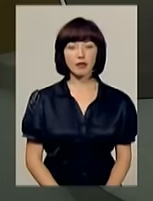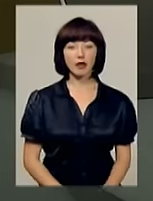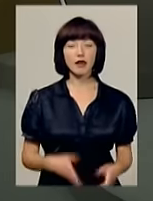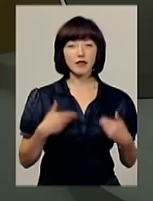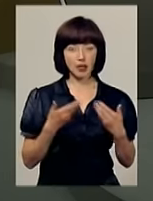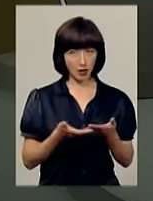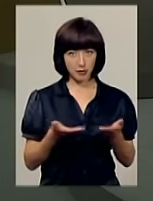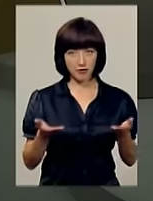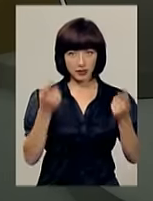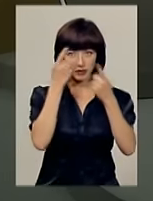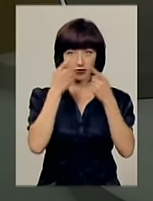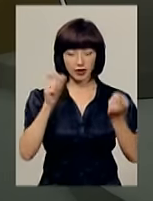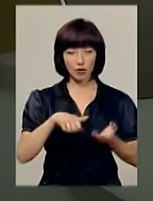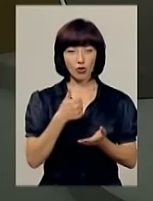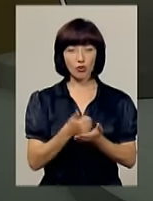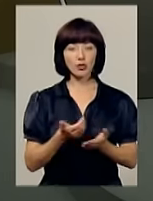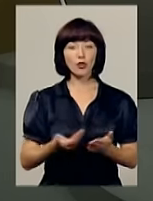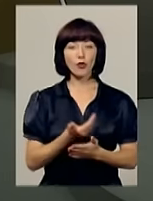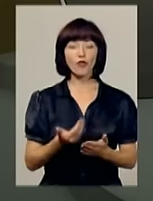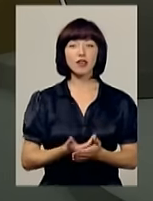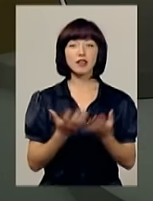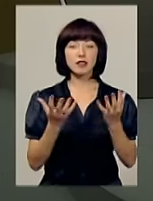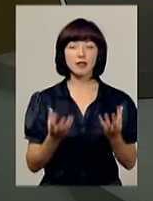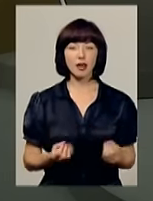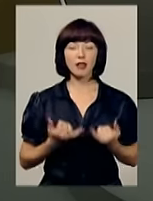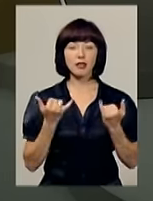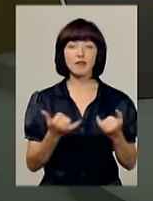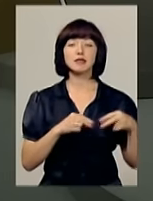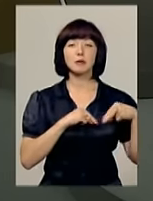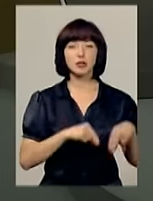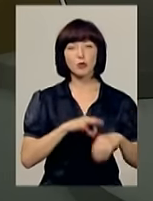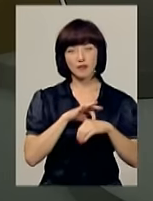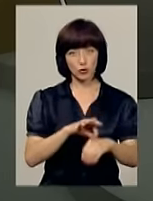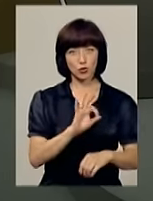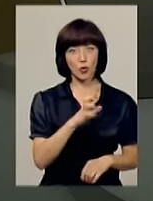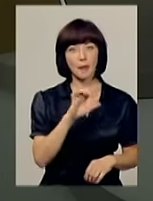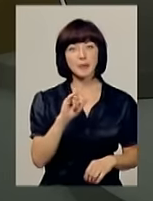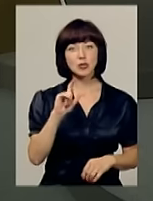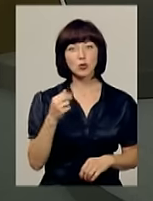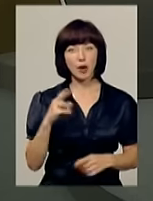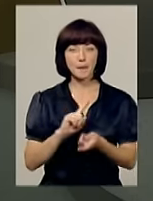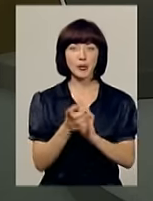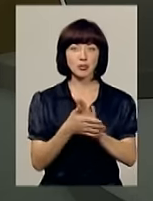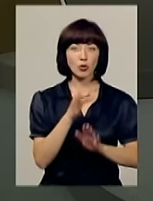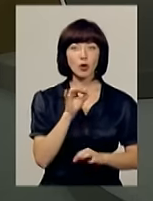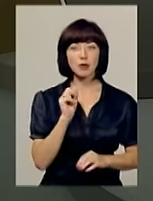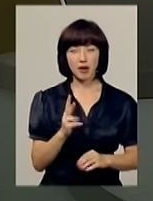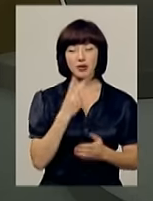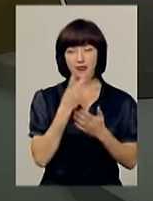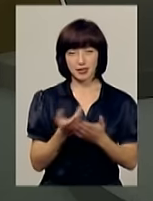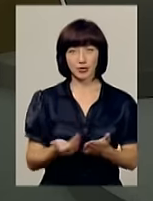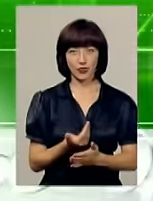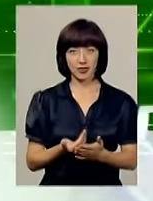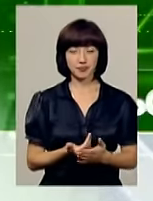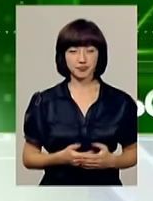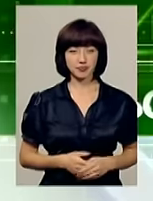Вітаємо вас! В ефірі головний інформаційний випуск області. Для вас працюють Ольга Бизуля та Ольга Рибак. Дивіться подільську панораму.